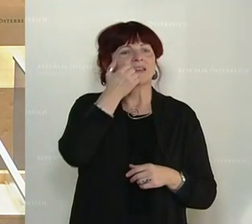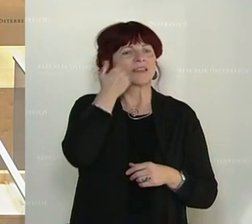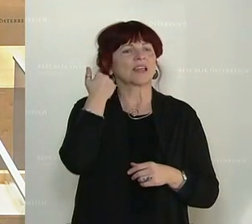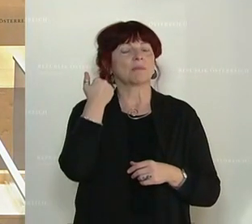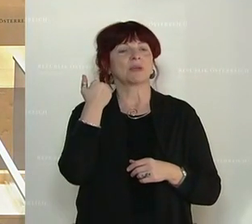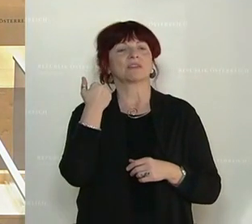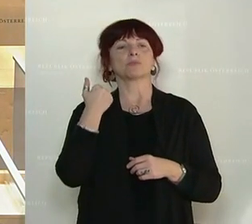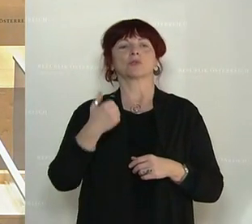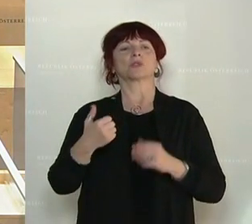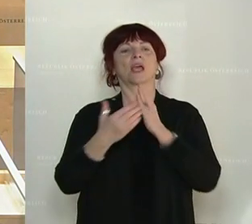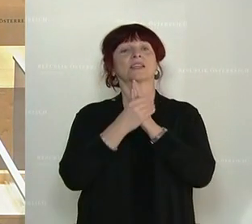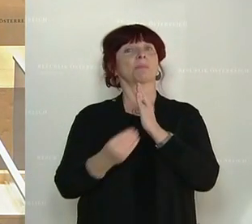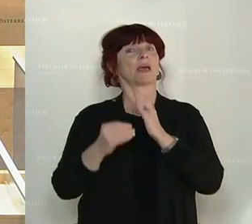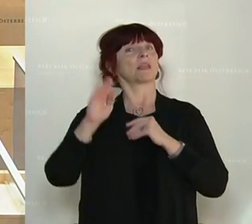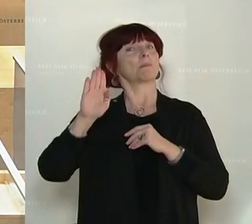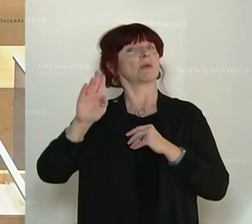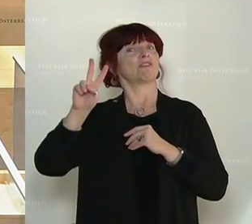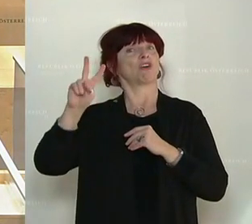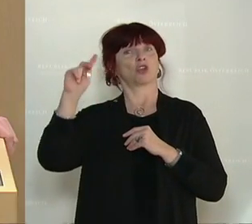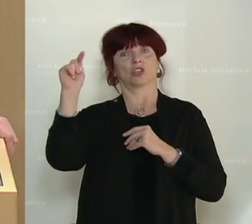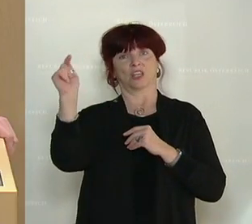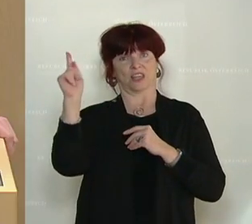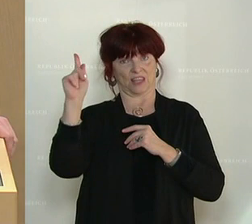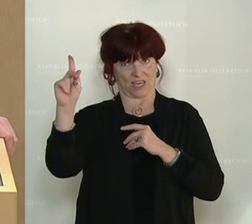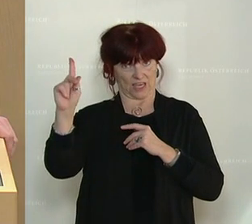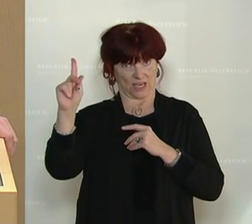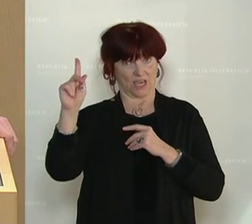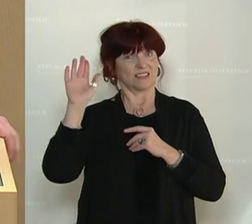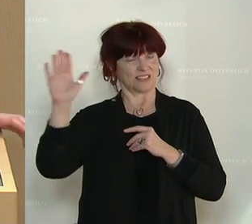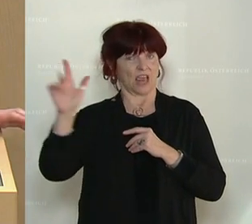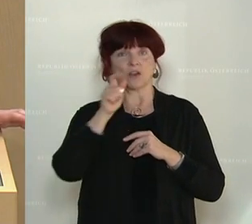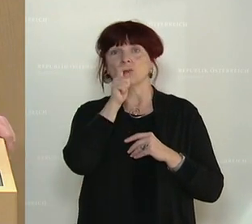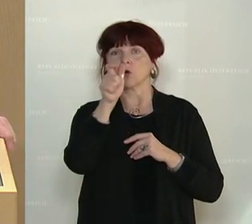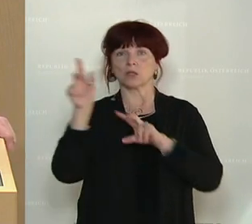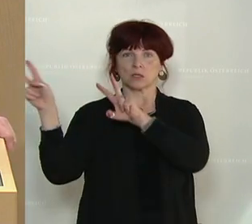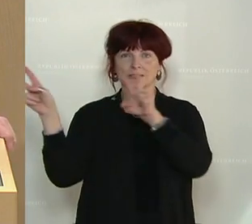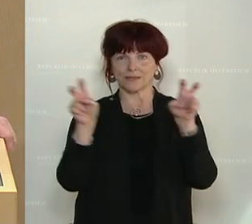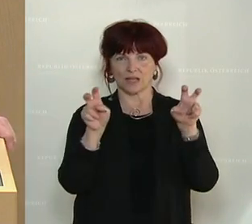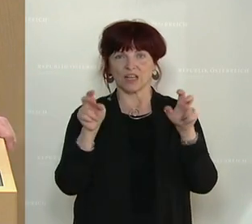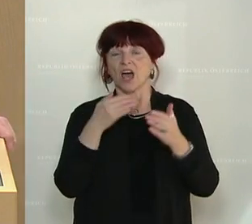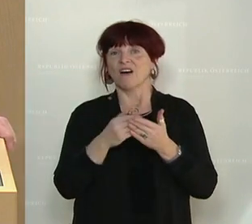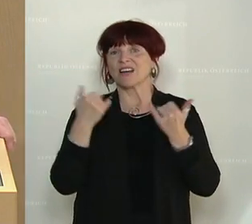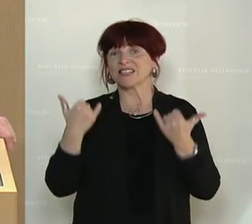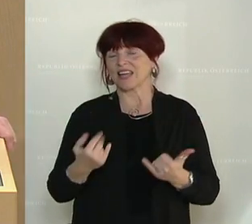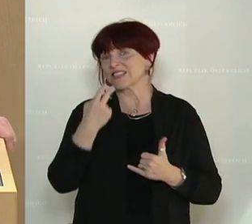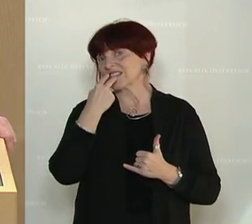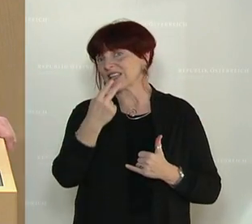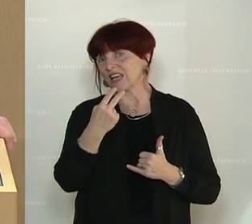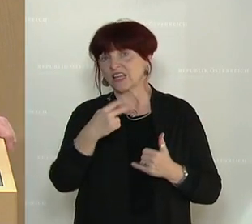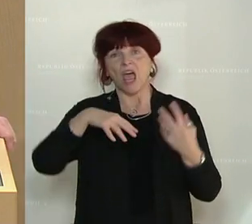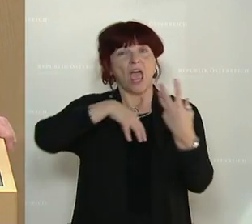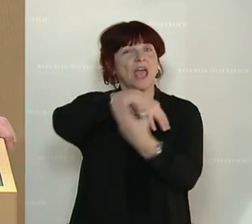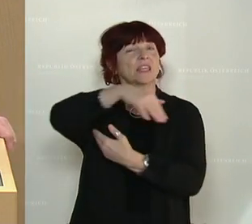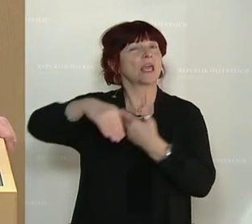-Expertin des BVT. Was wir gerade sehen ist, Zitat, ein Gemisch aus allem, das sich